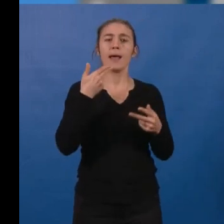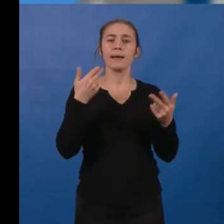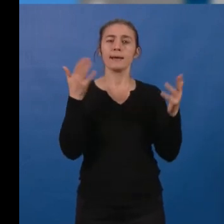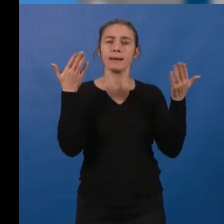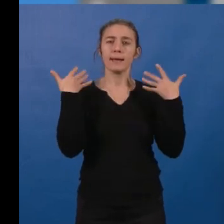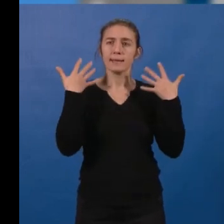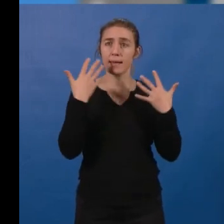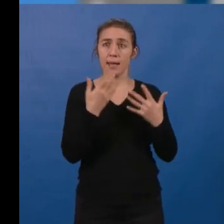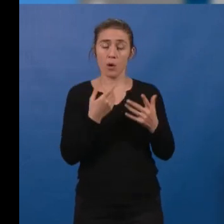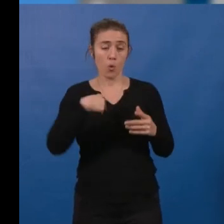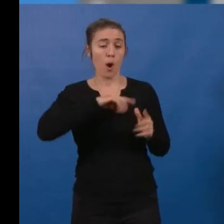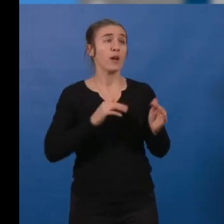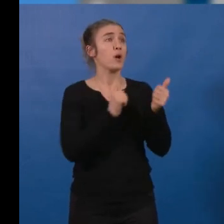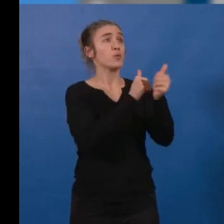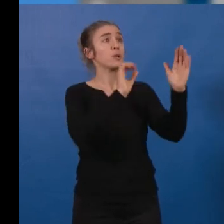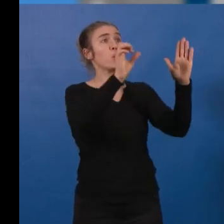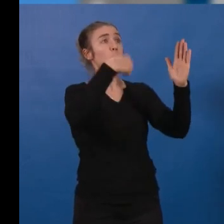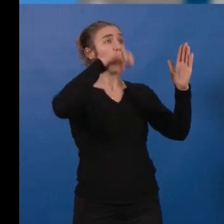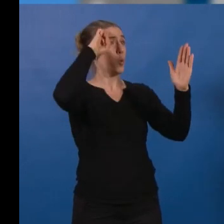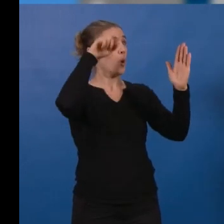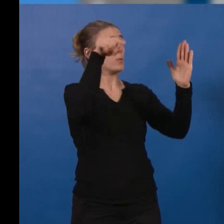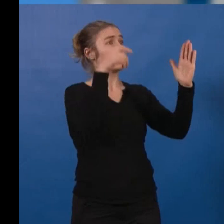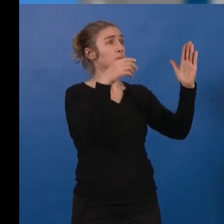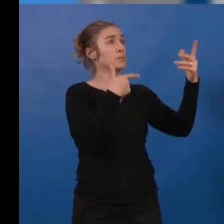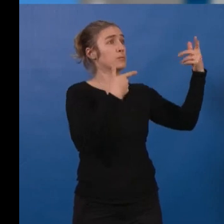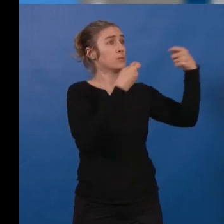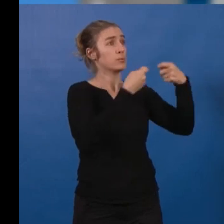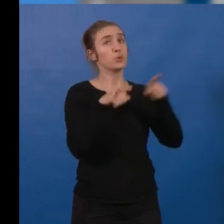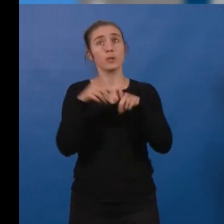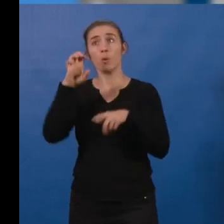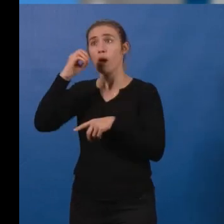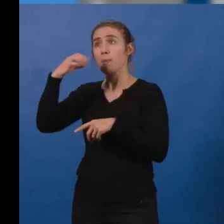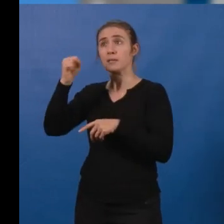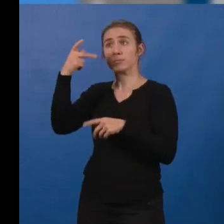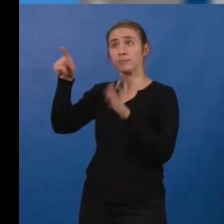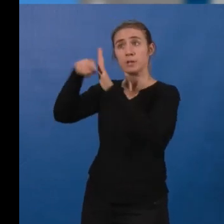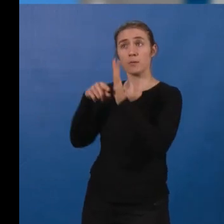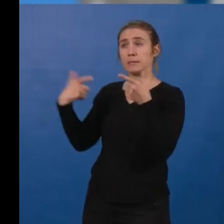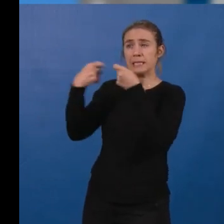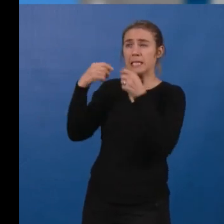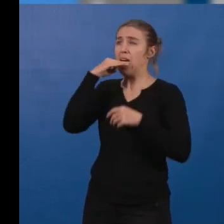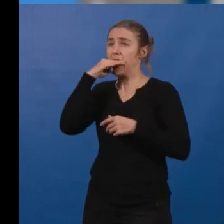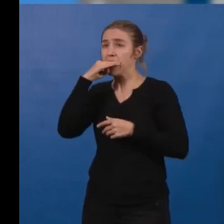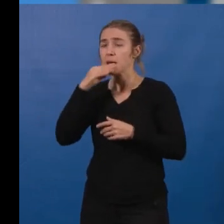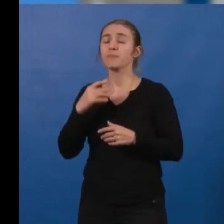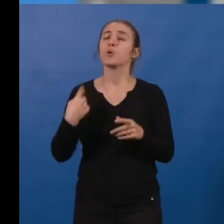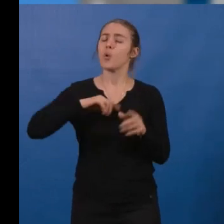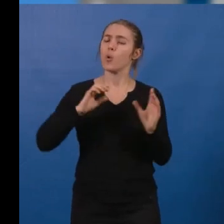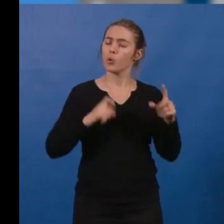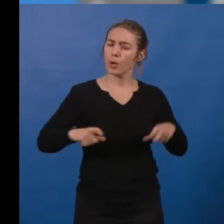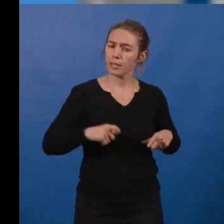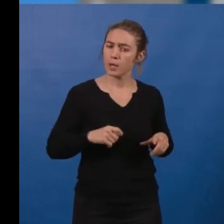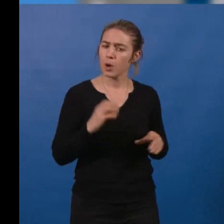européennes et quasiment proches des valeurs de l'OMS. Nous avions eu l'occasion, avec mes collègues communistes dans cette